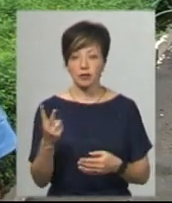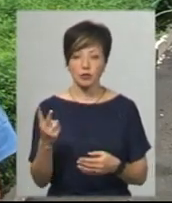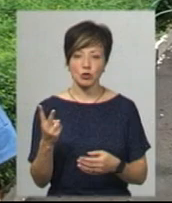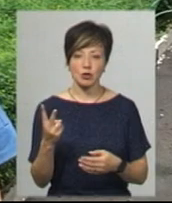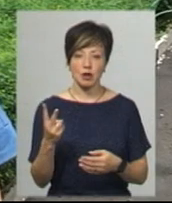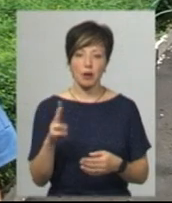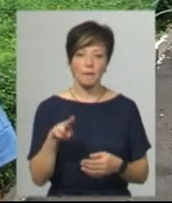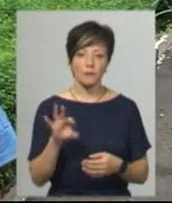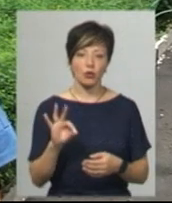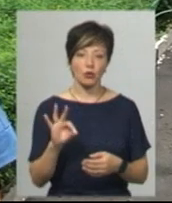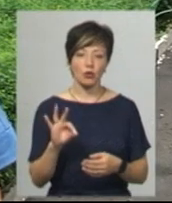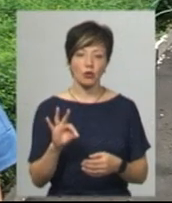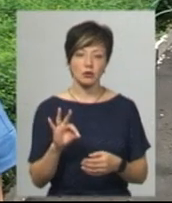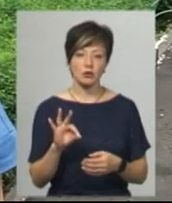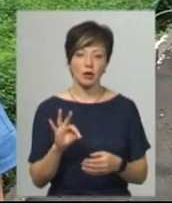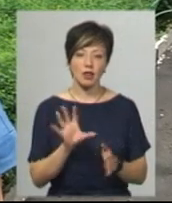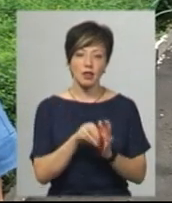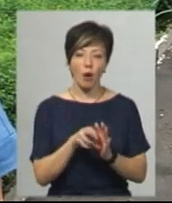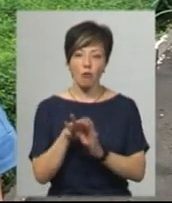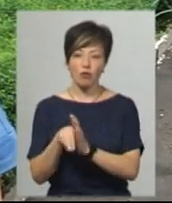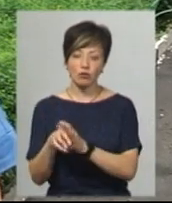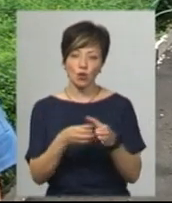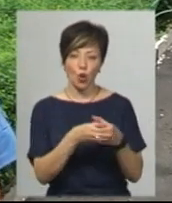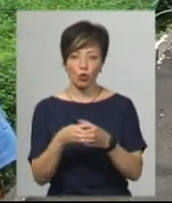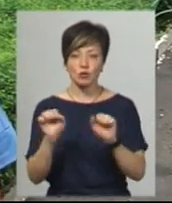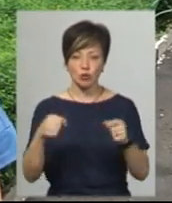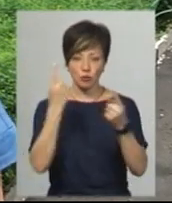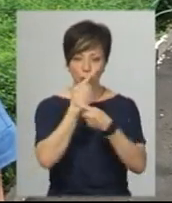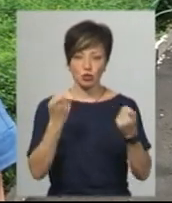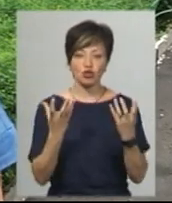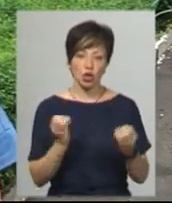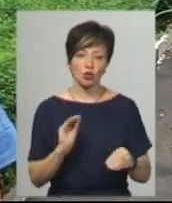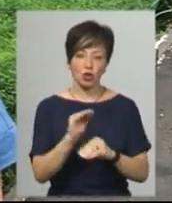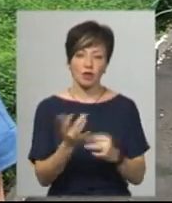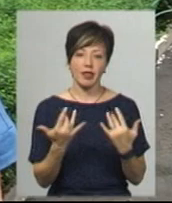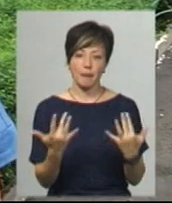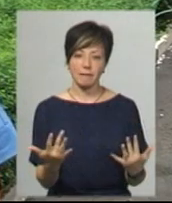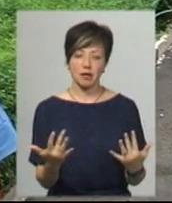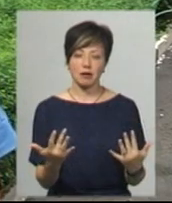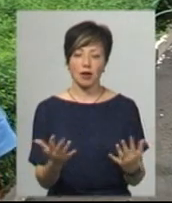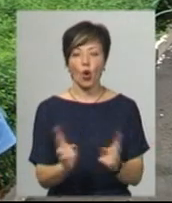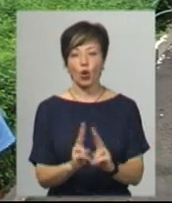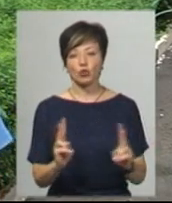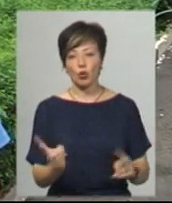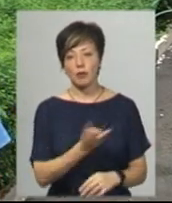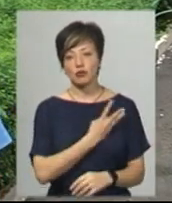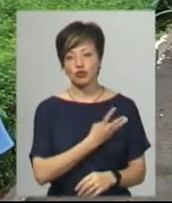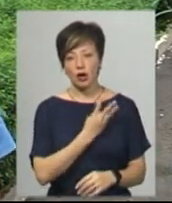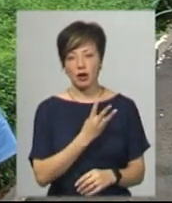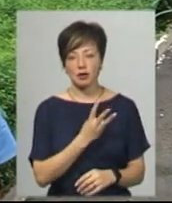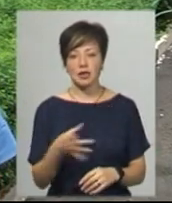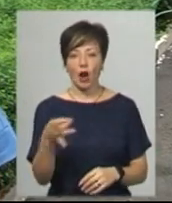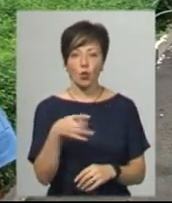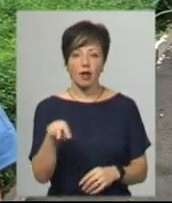наповнюваність груп і зможемо оголосити ще додатковий набір для тих, хто бажає із